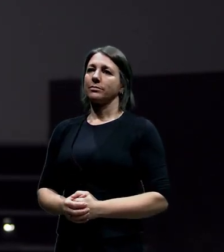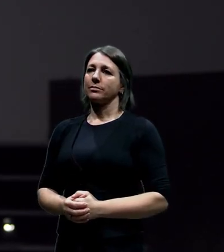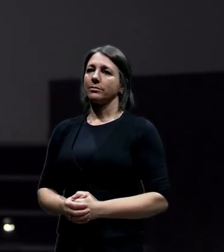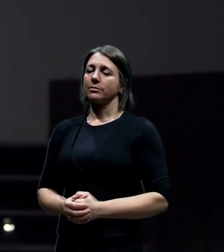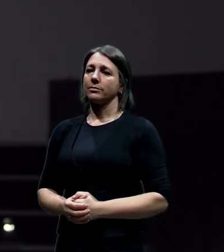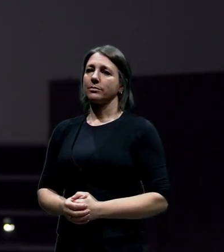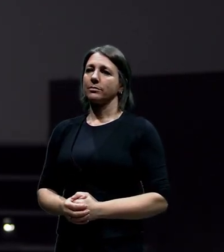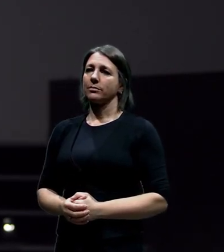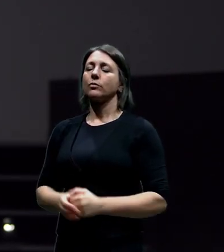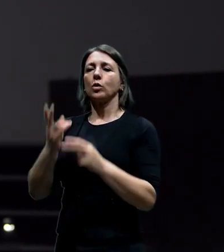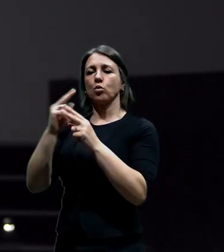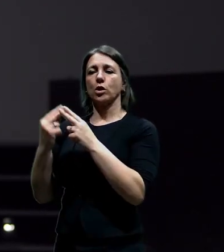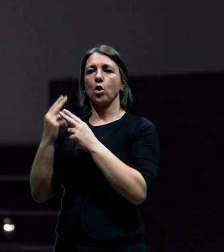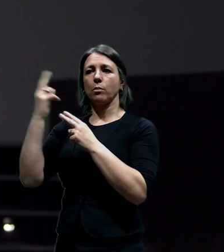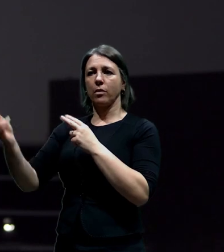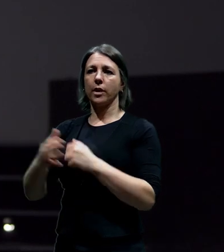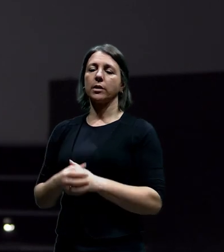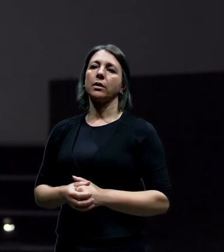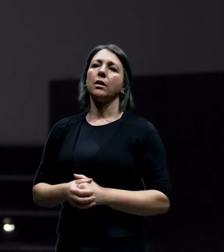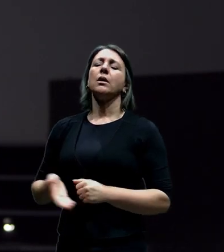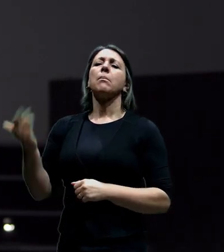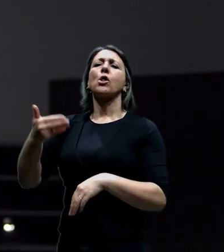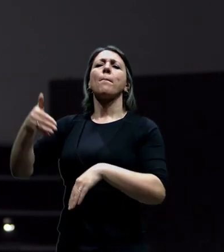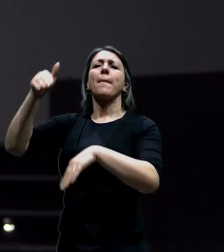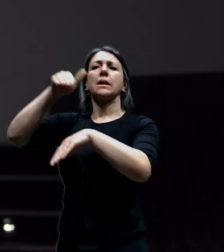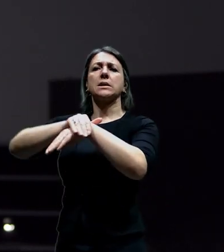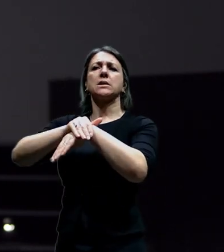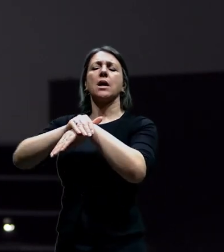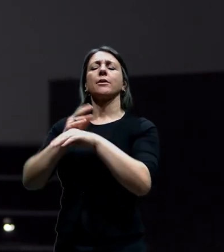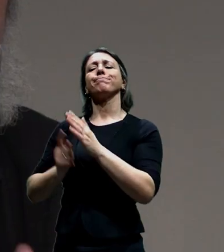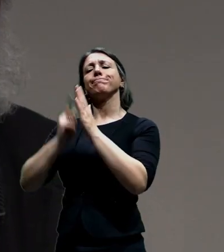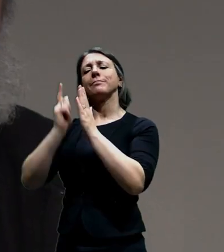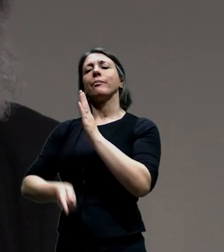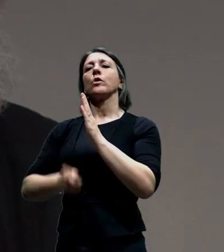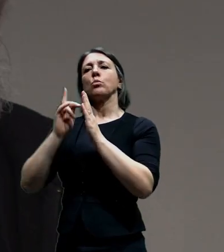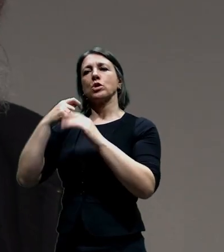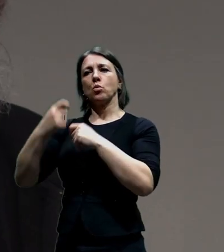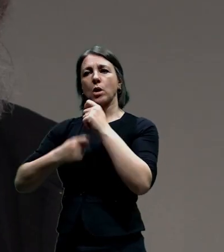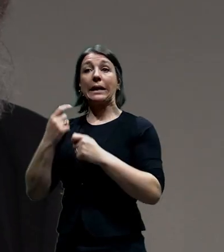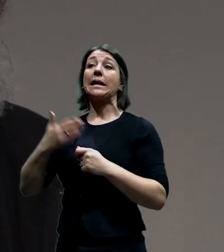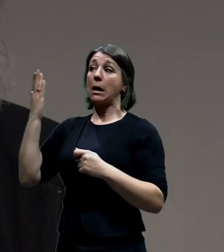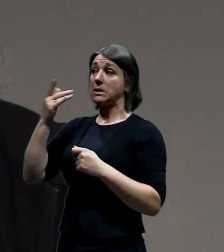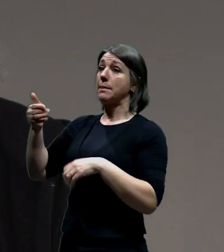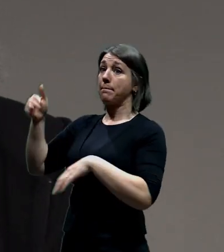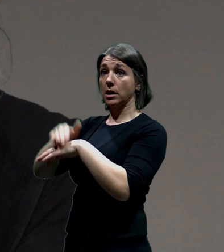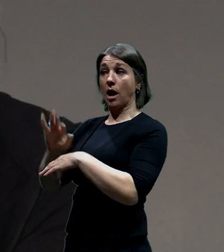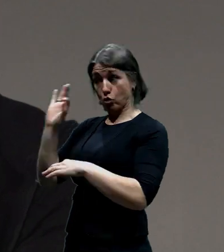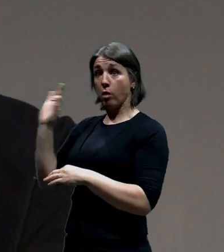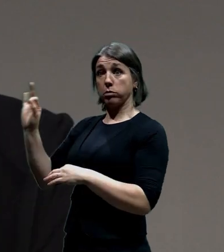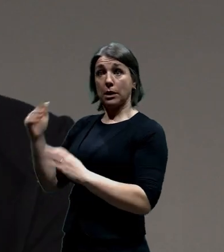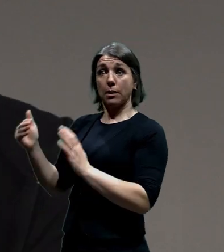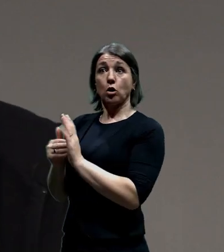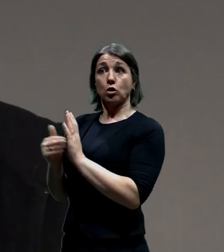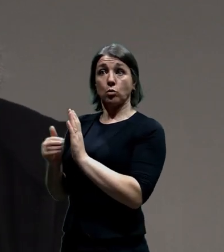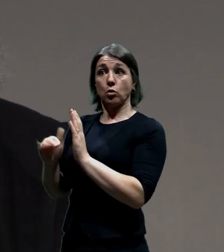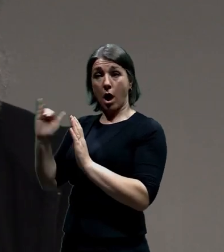Myslím si, vlastně tak, jak bylo to téma zadaný magistrátem, že to byla skvělá a správná úvaha. Vlastně, když jste viděli, čím